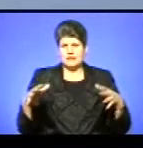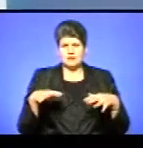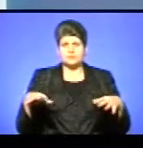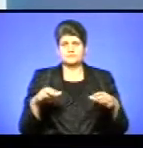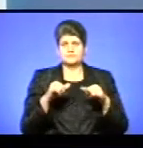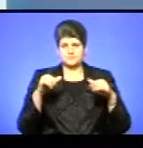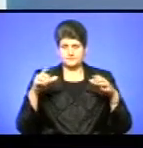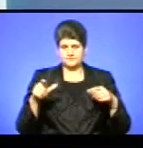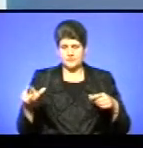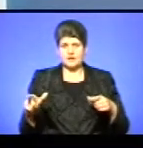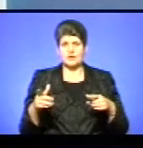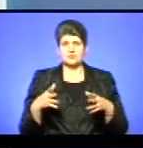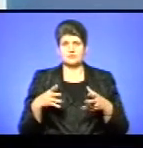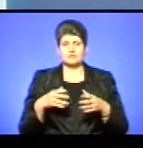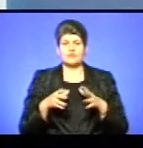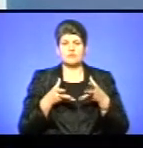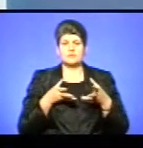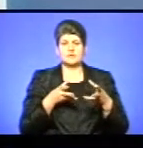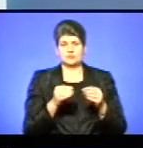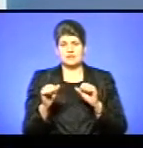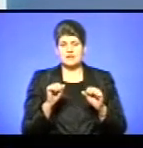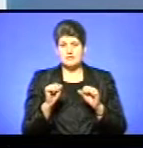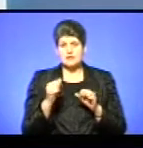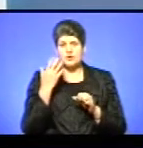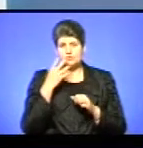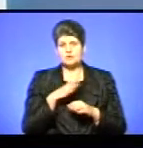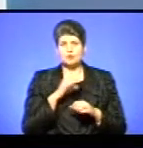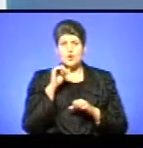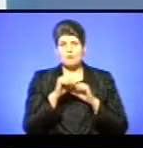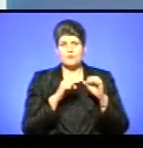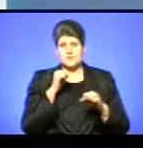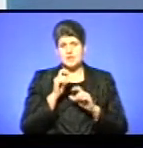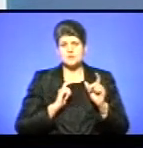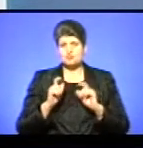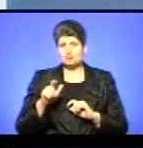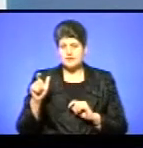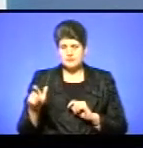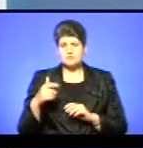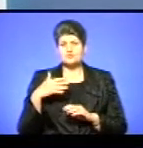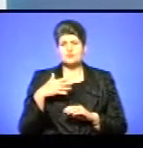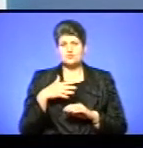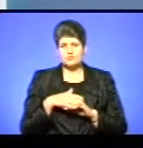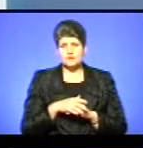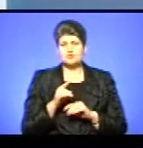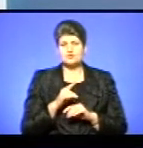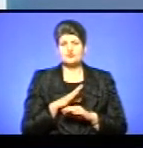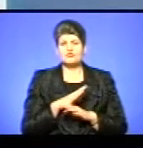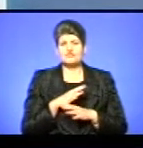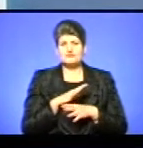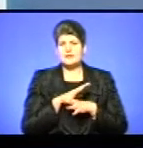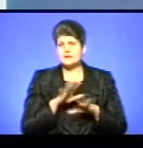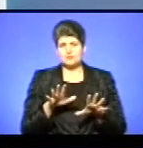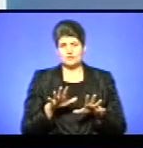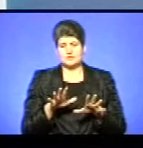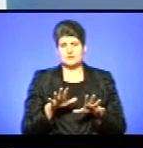А коли сталося побиття студентів, стало зрозуміло, що вже не обійдеться просто критичною